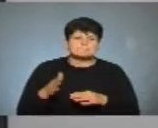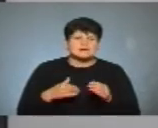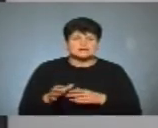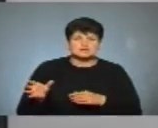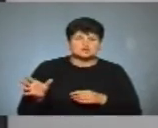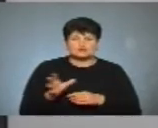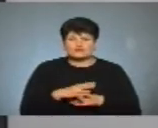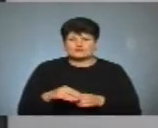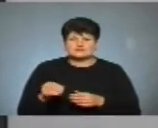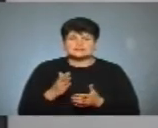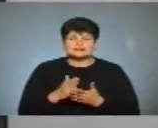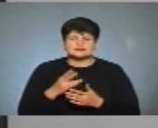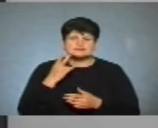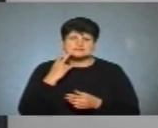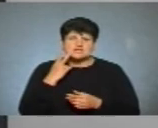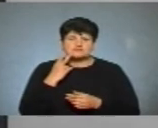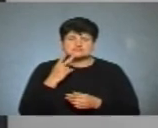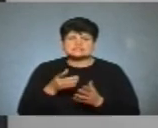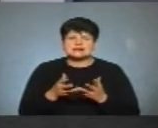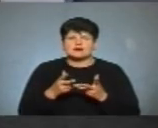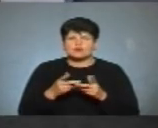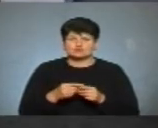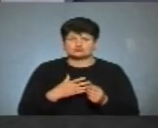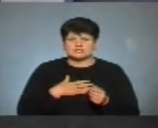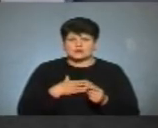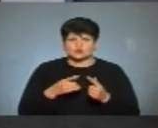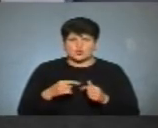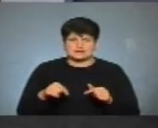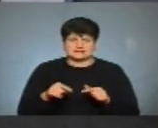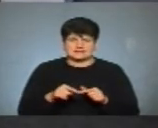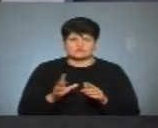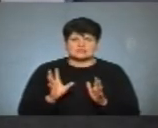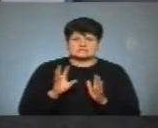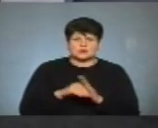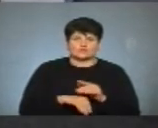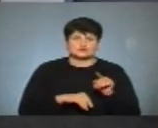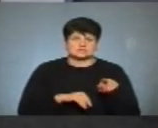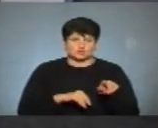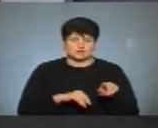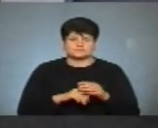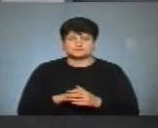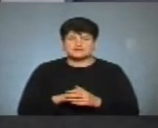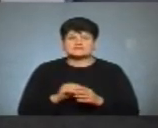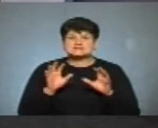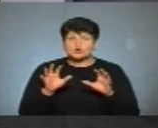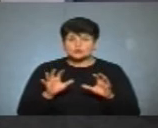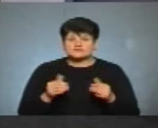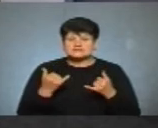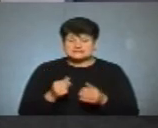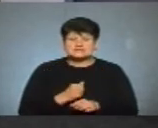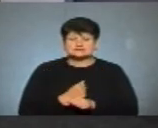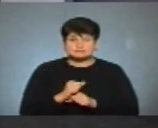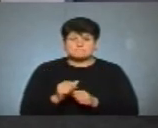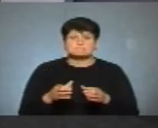завжди йдуть через рахунок нашої організації. Тобто вони зараховуються туди. Законодавство зараз зобов'язує